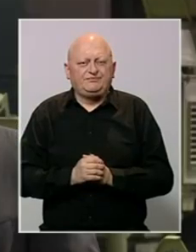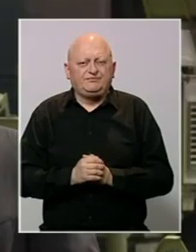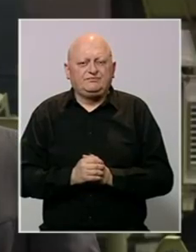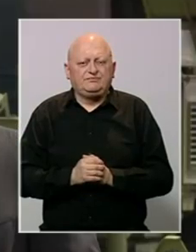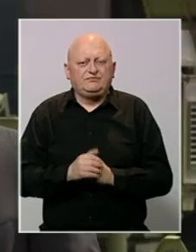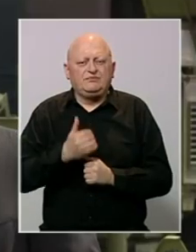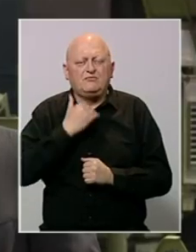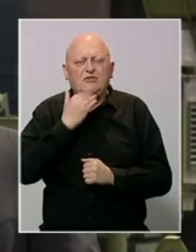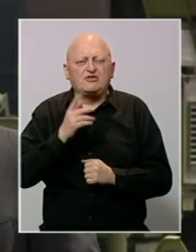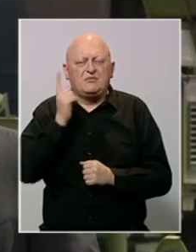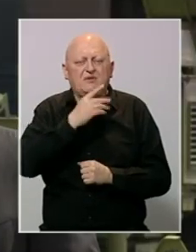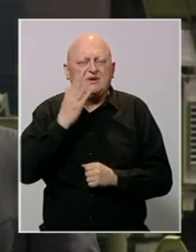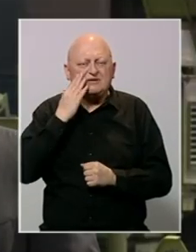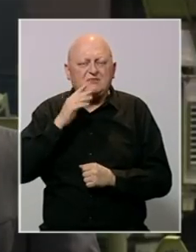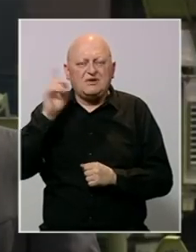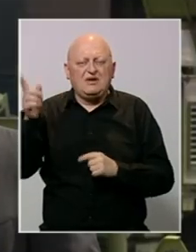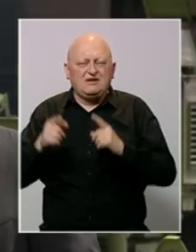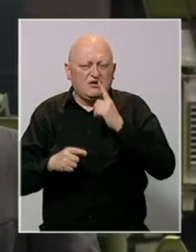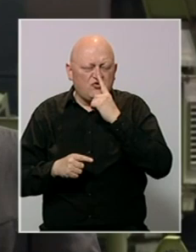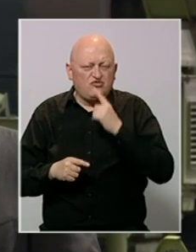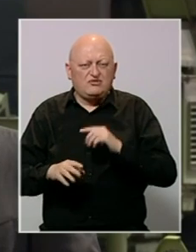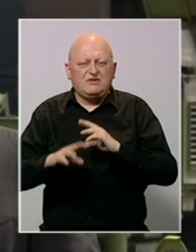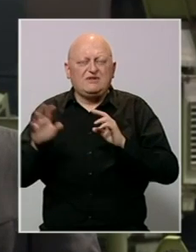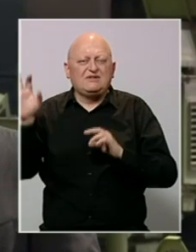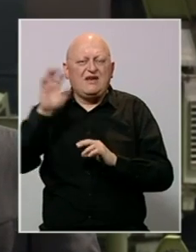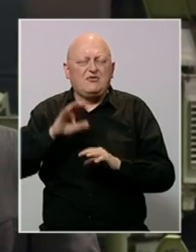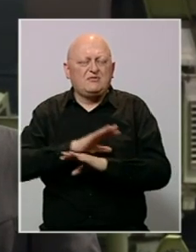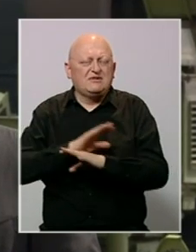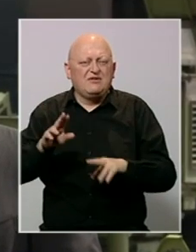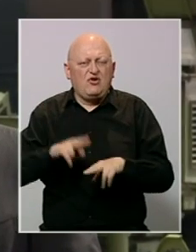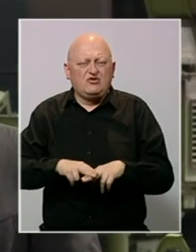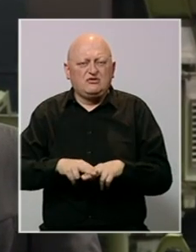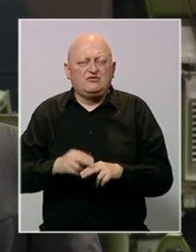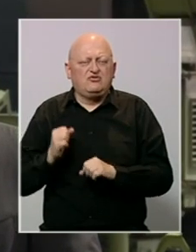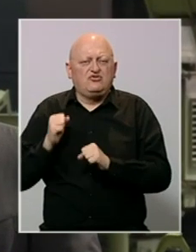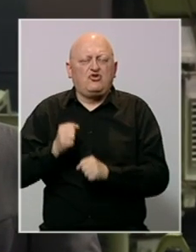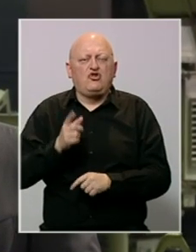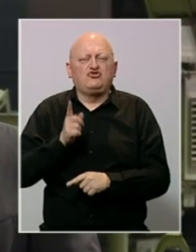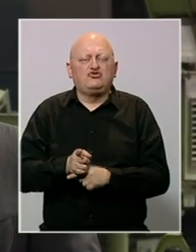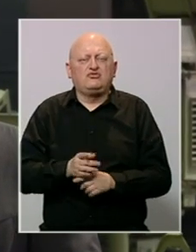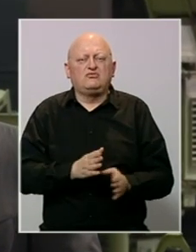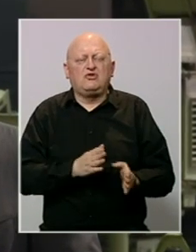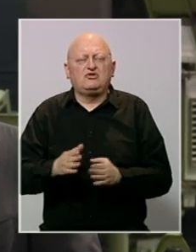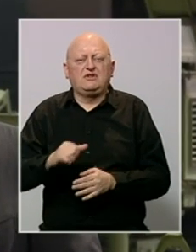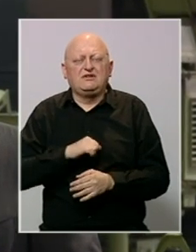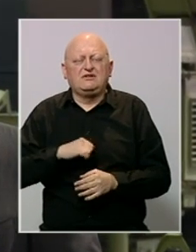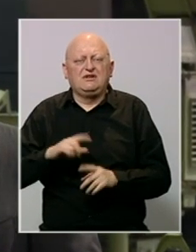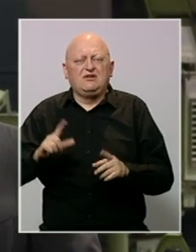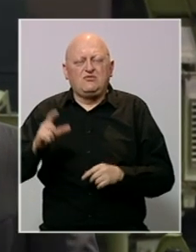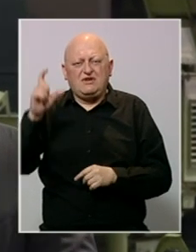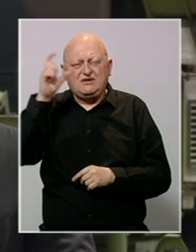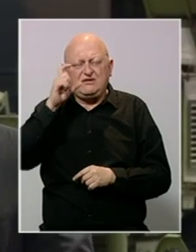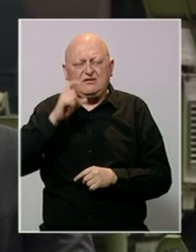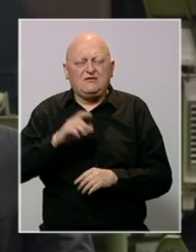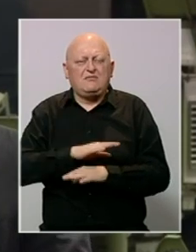Baš me briga i za Amerikance, i za Ruse, i za Evropljene, i za sve ostale. Donosit ću odluku u skladu sa interesima Republike Srbije.